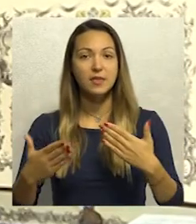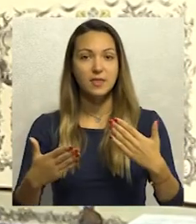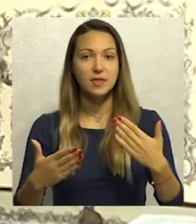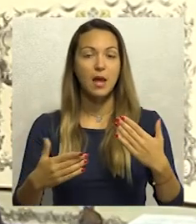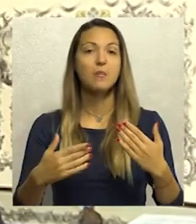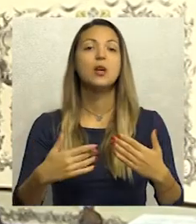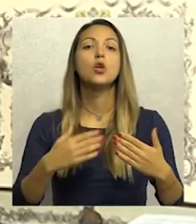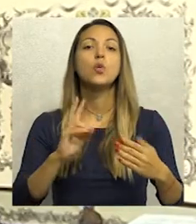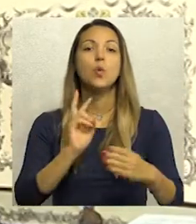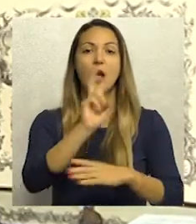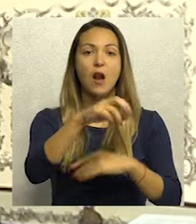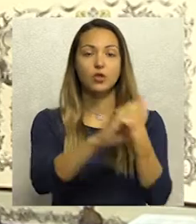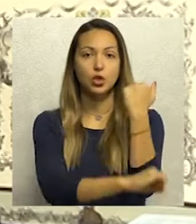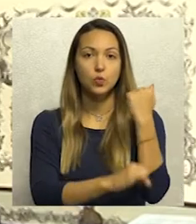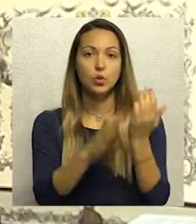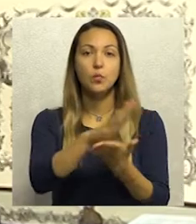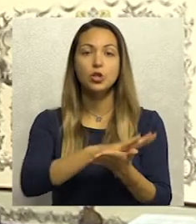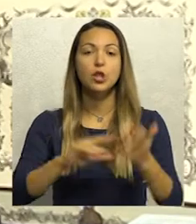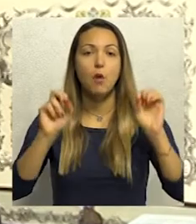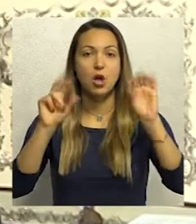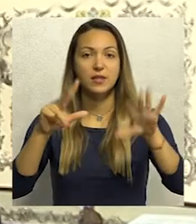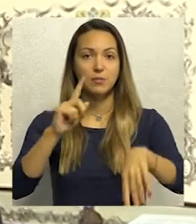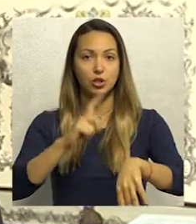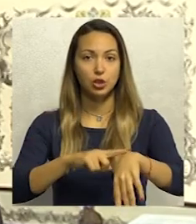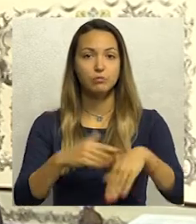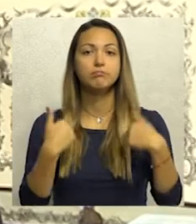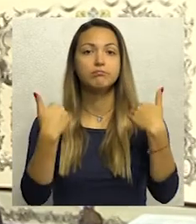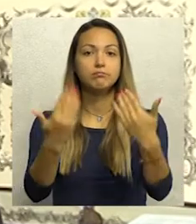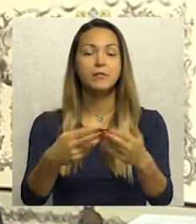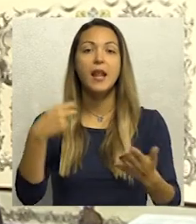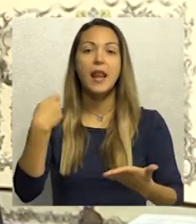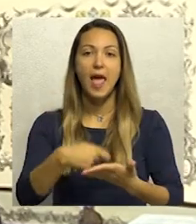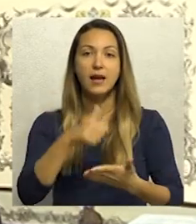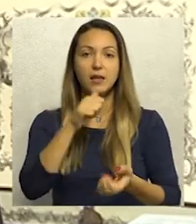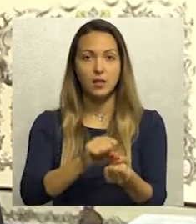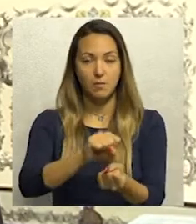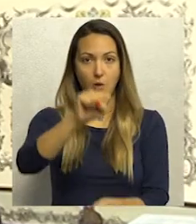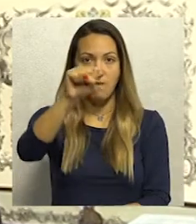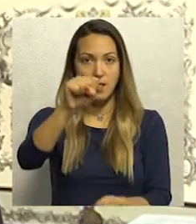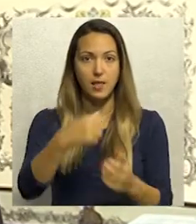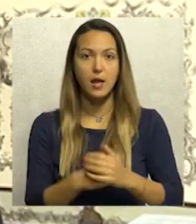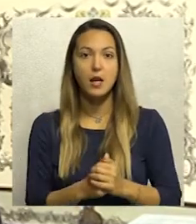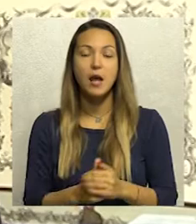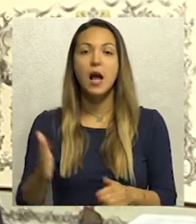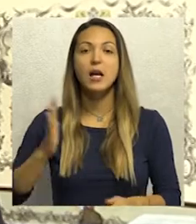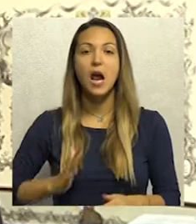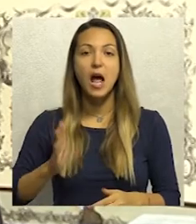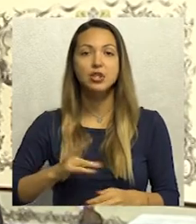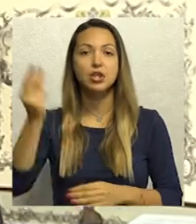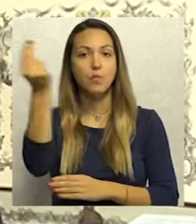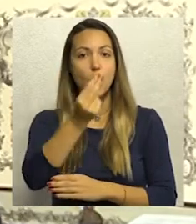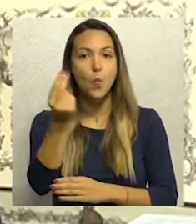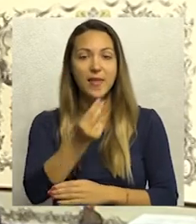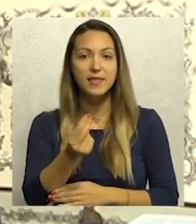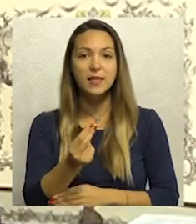časova, gde će se i uručiti nagrade i povelje zaslužnim građanima, umetnicima i našim